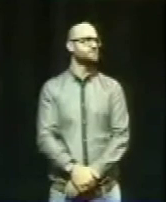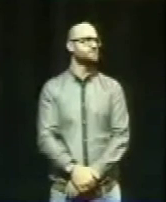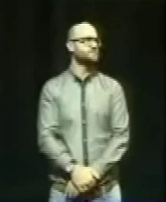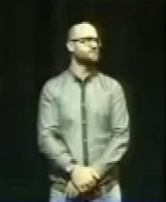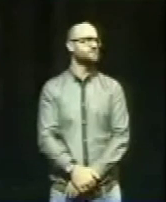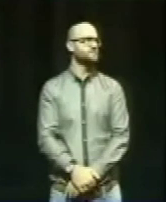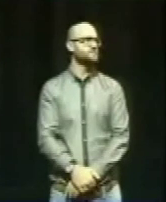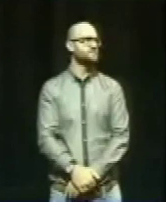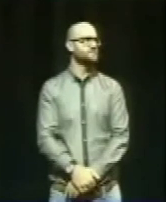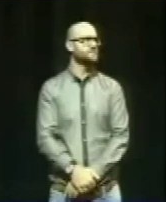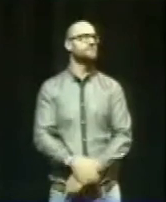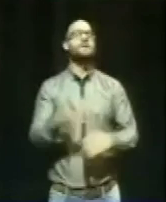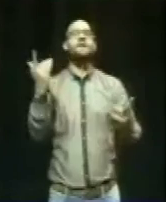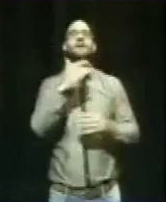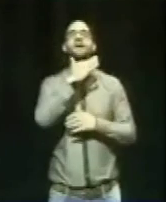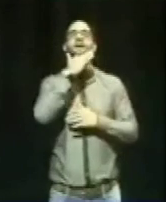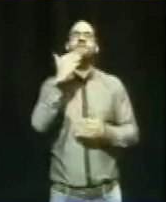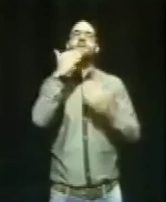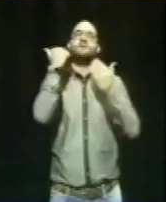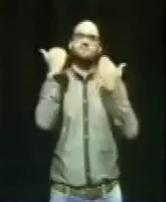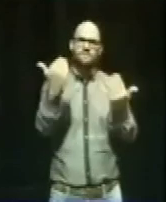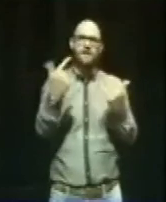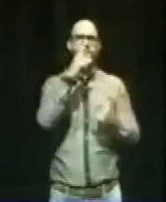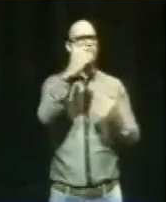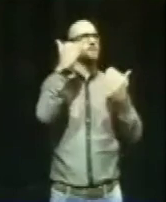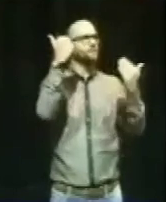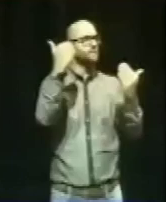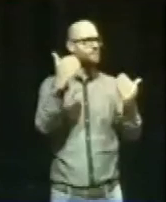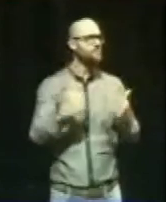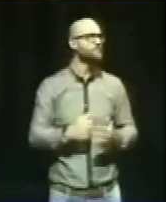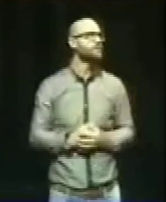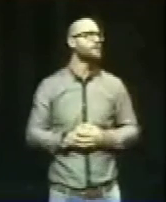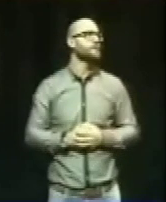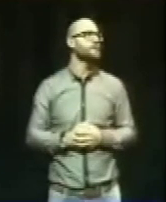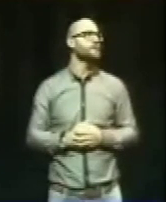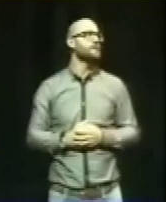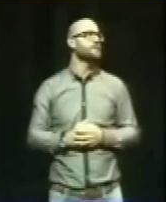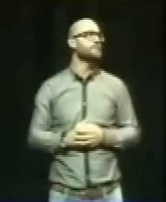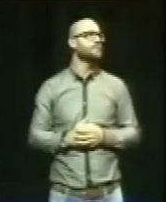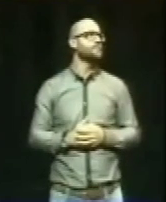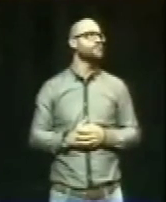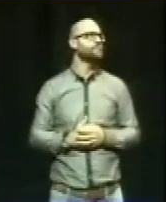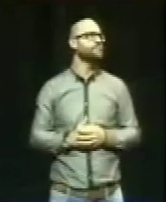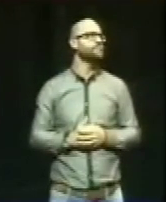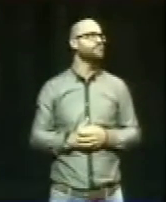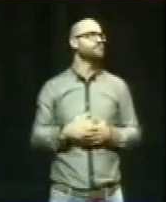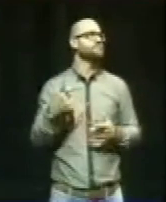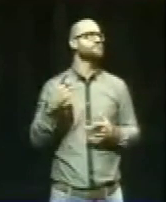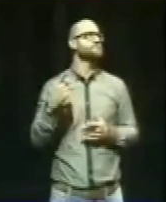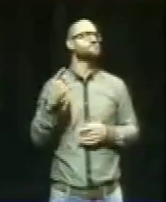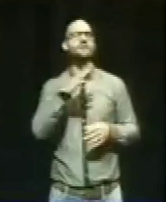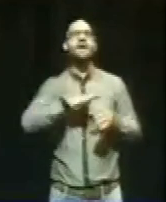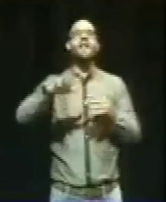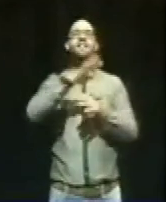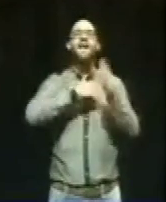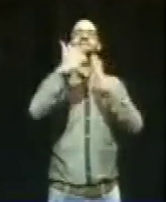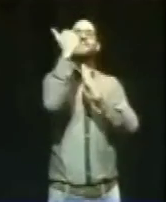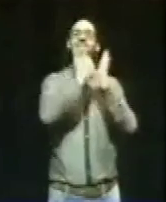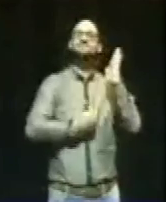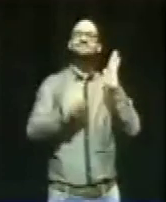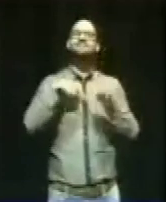Ja, vielen Dank für die Begrüßung. Ihr habt das ja alle gehört, die niedersächsische Landesliste ist zugelassen zur Wahl